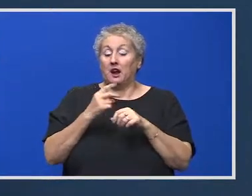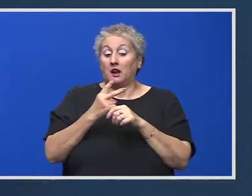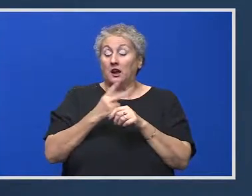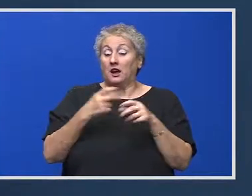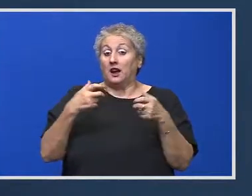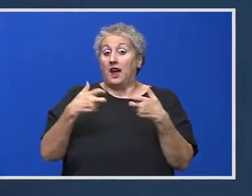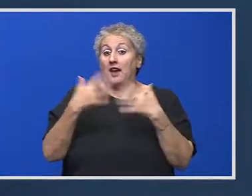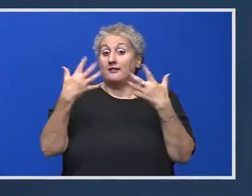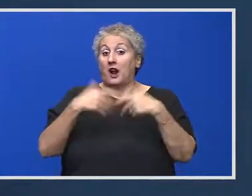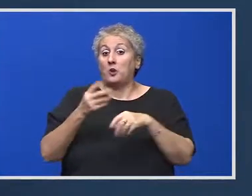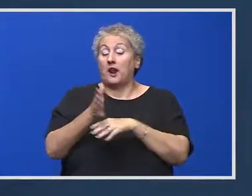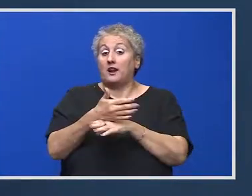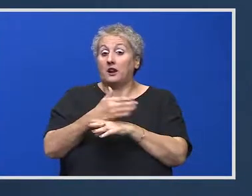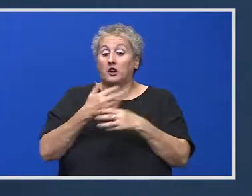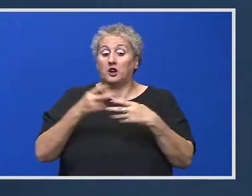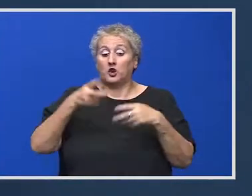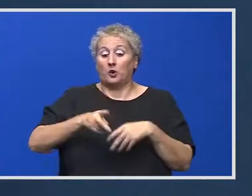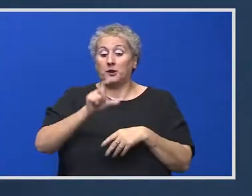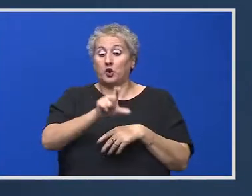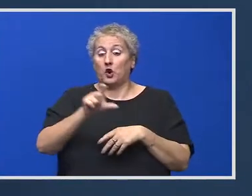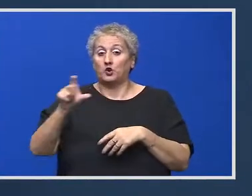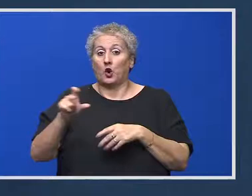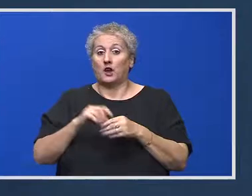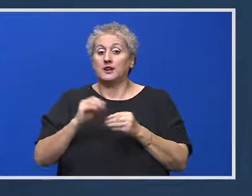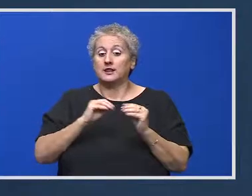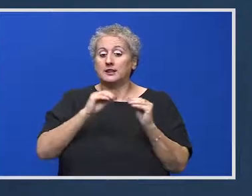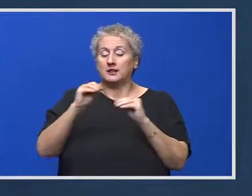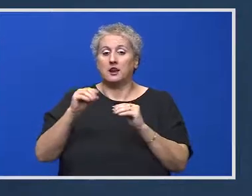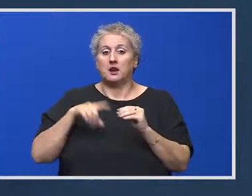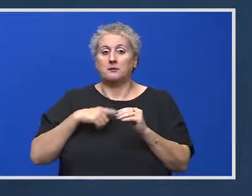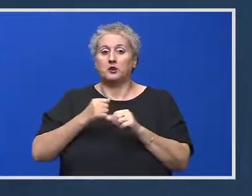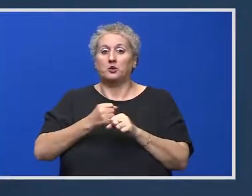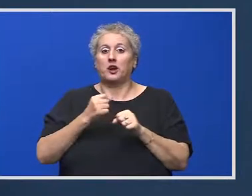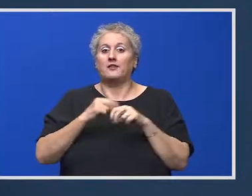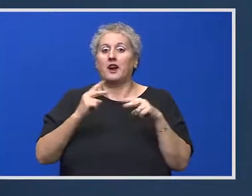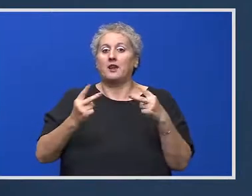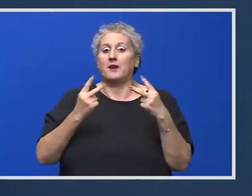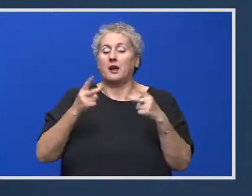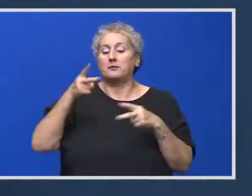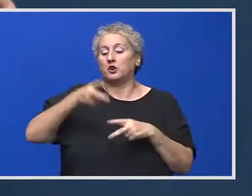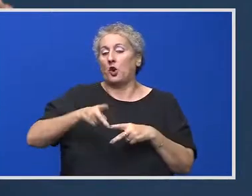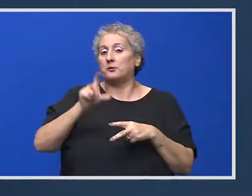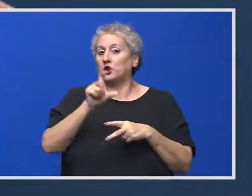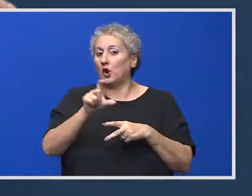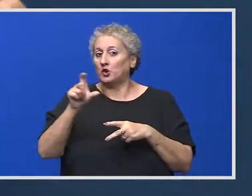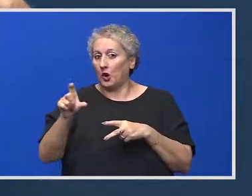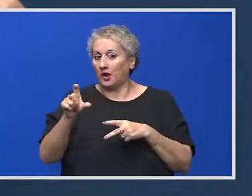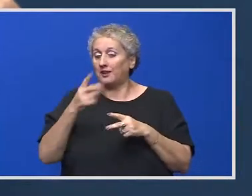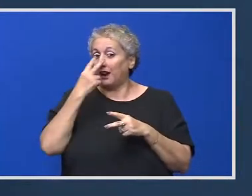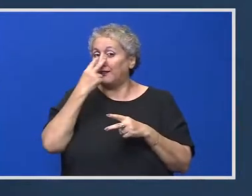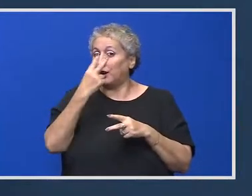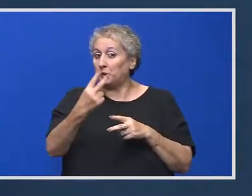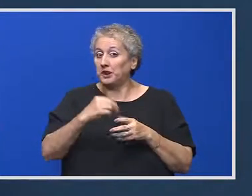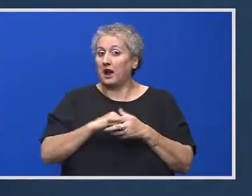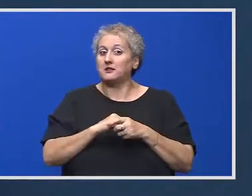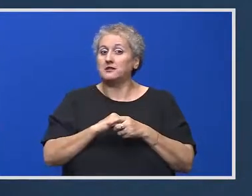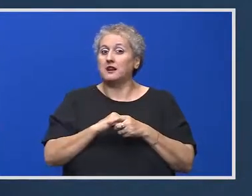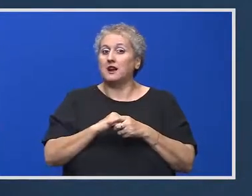națională din anul 2022 să se schimbe, pentru că el va fi în vara anului 2022. Dacă vă uitați la